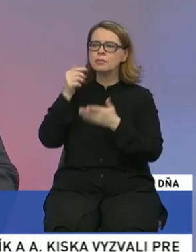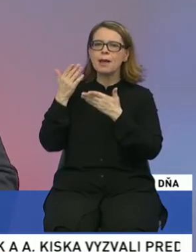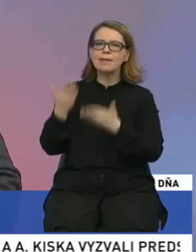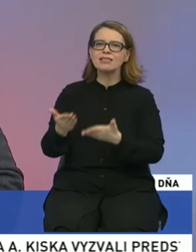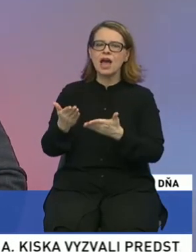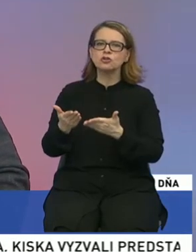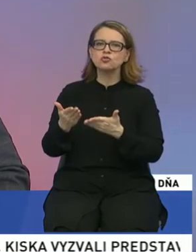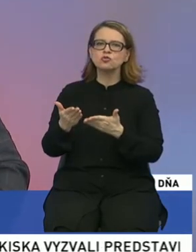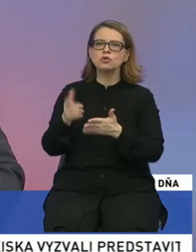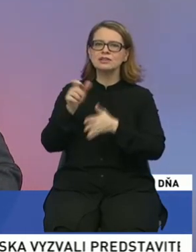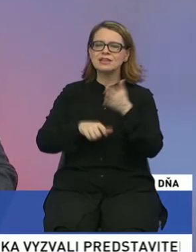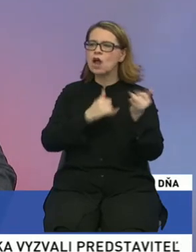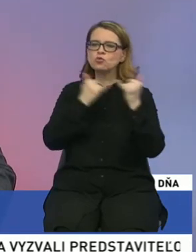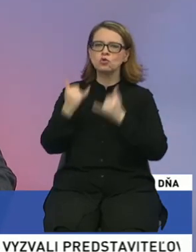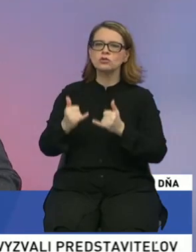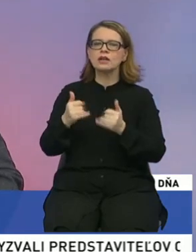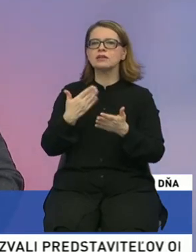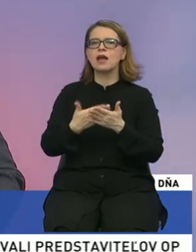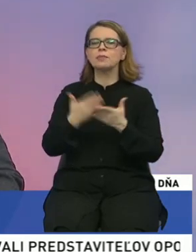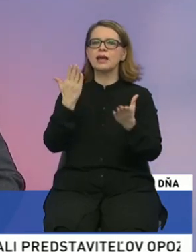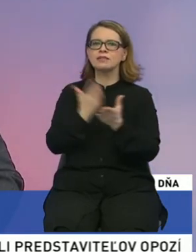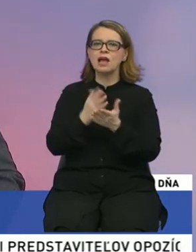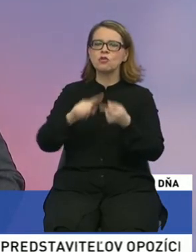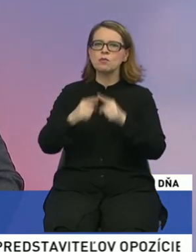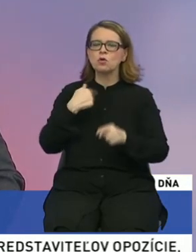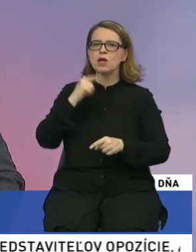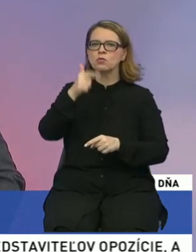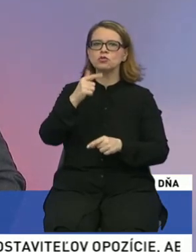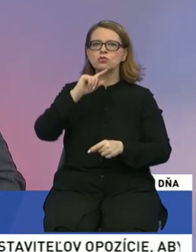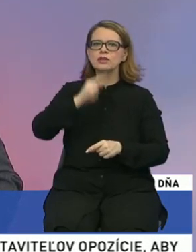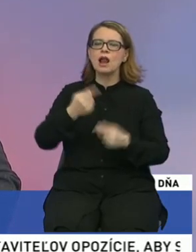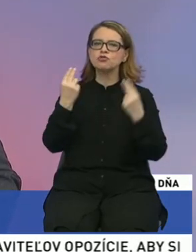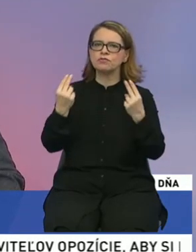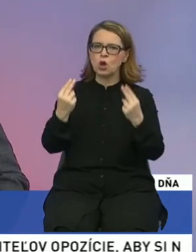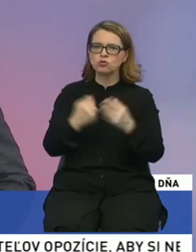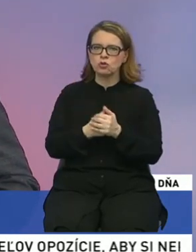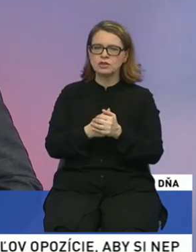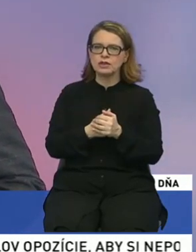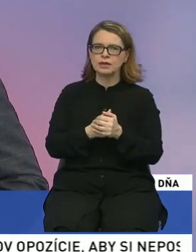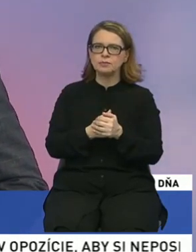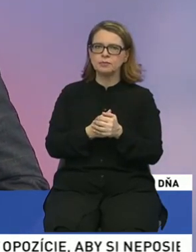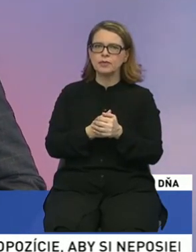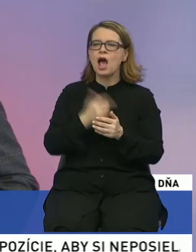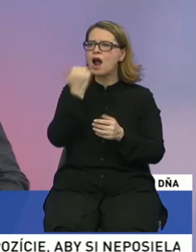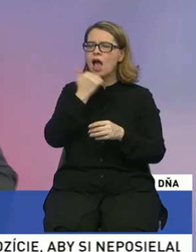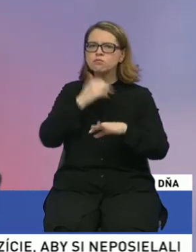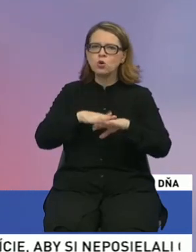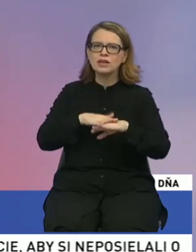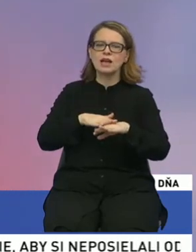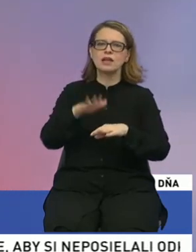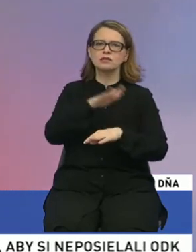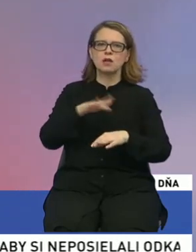stranu doteraz, že napríklad v daňovej politike sme boli druhý najlepší vyhodnotený. Ale takisto ostatné podnikateľské prostredie,